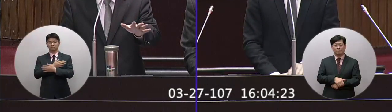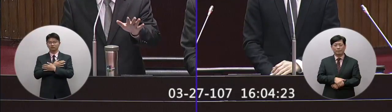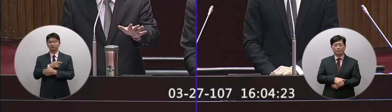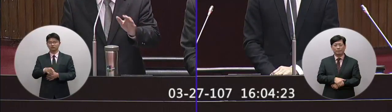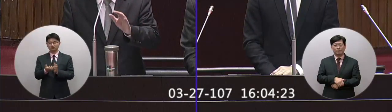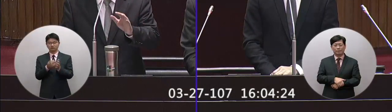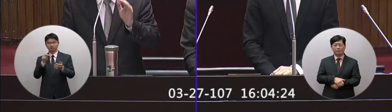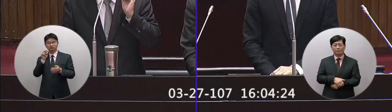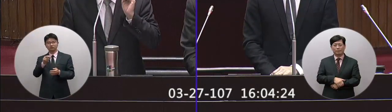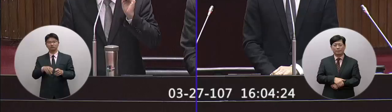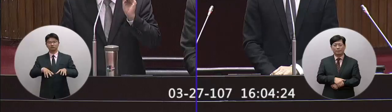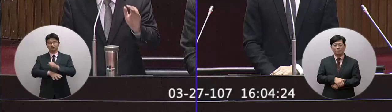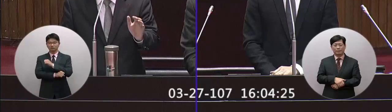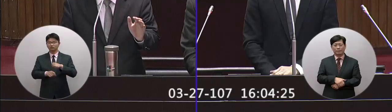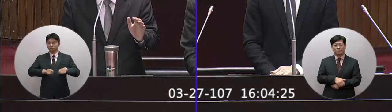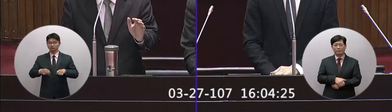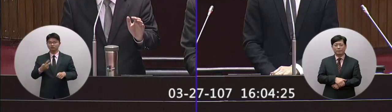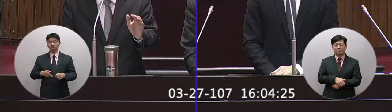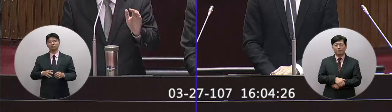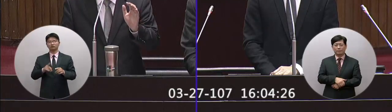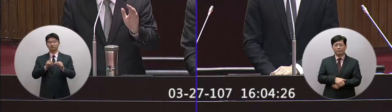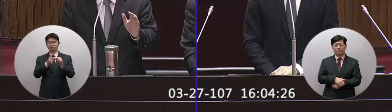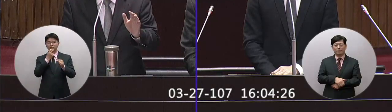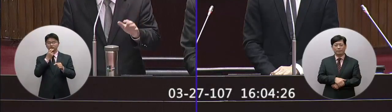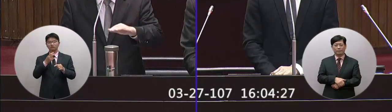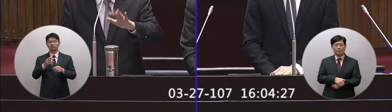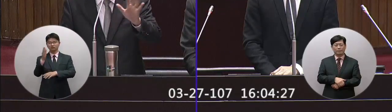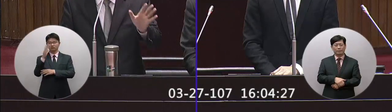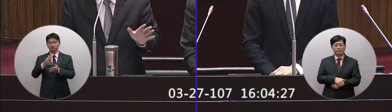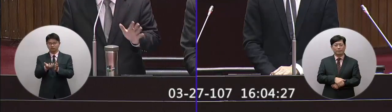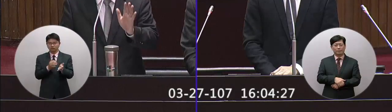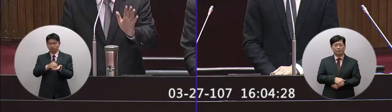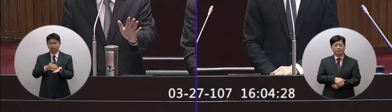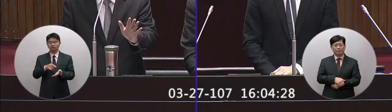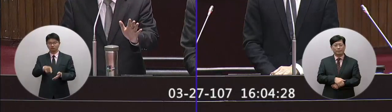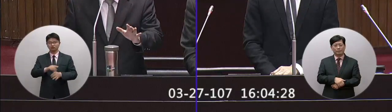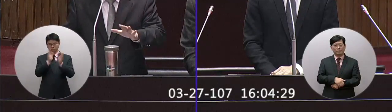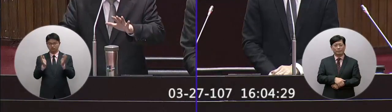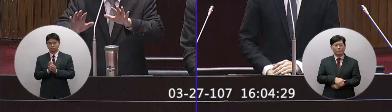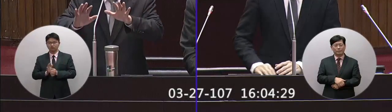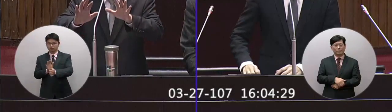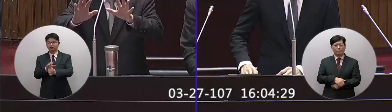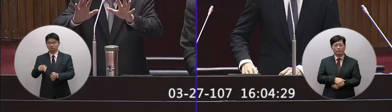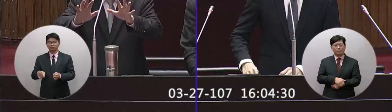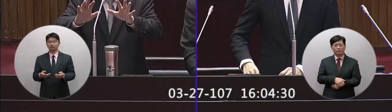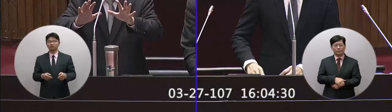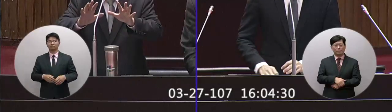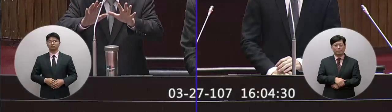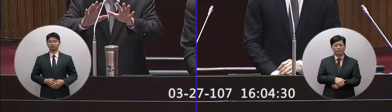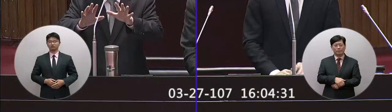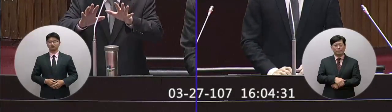前載基礎建設的經費或是政府總議上的經費我們便利的繼續推動當這兩個